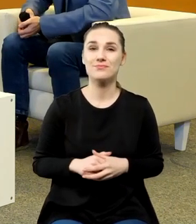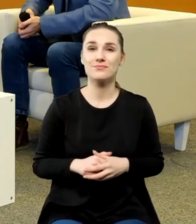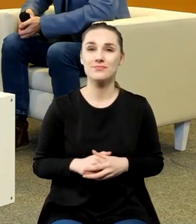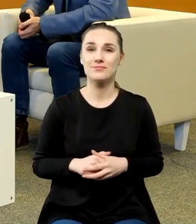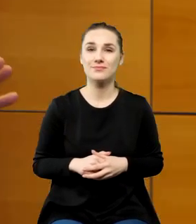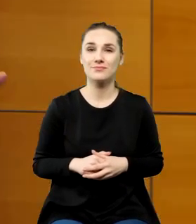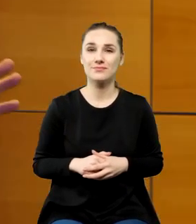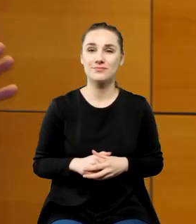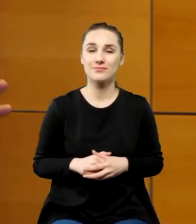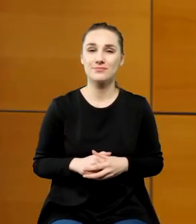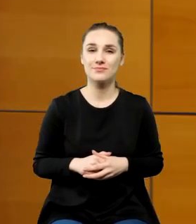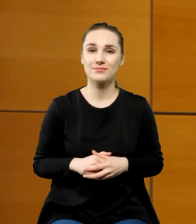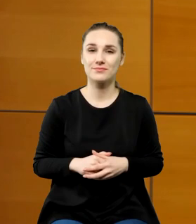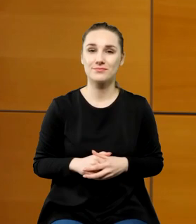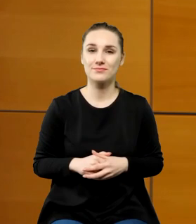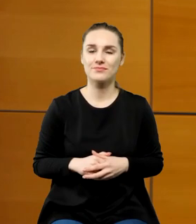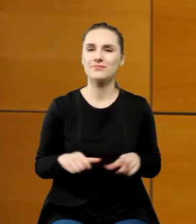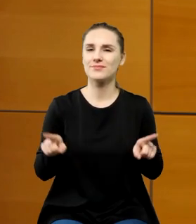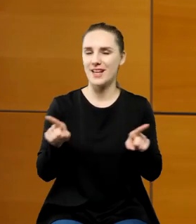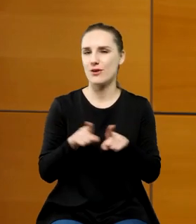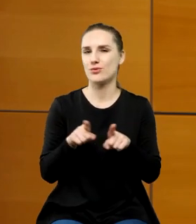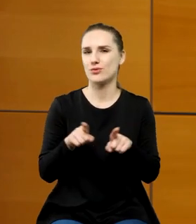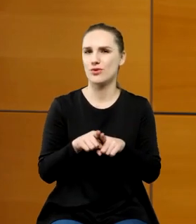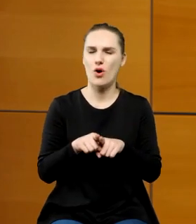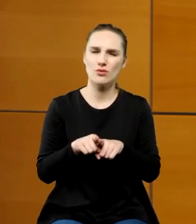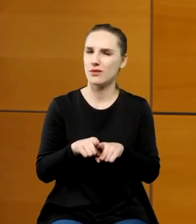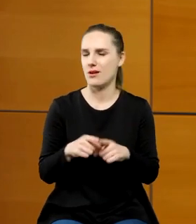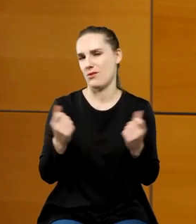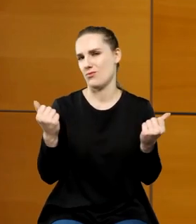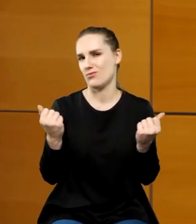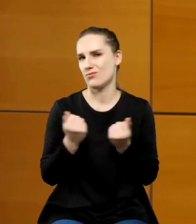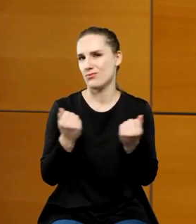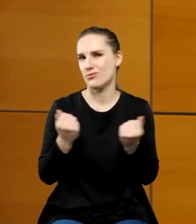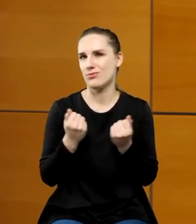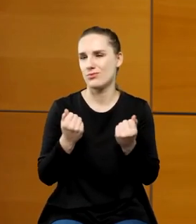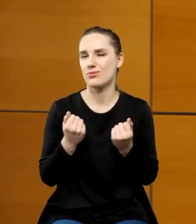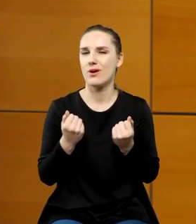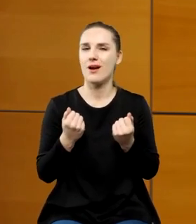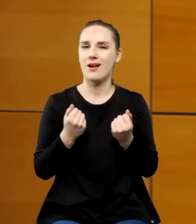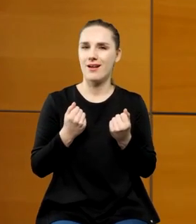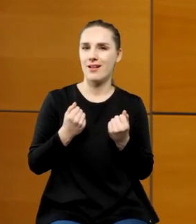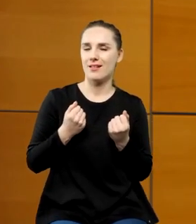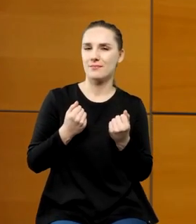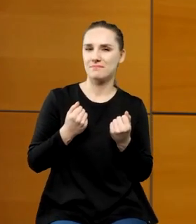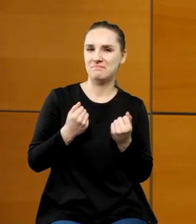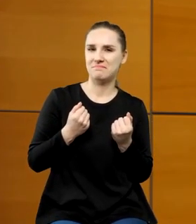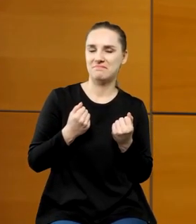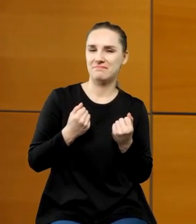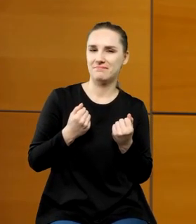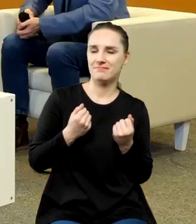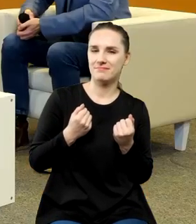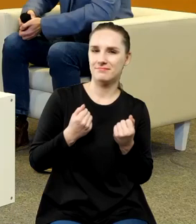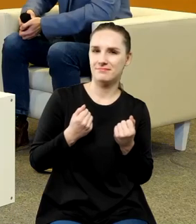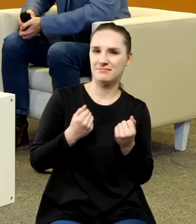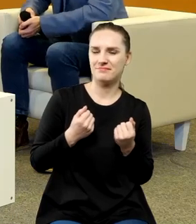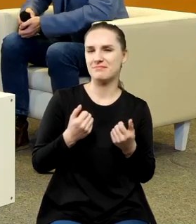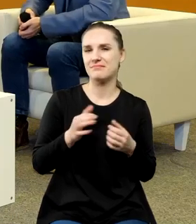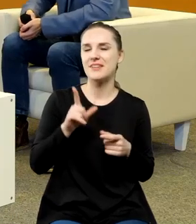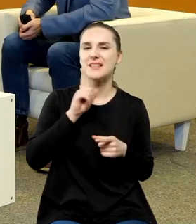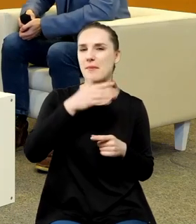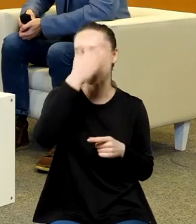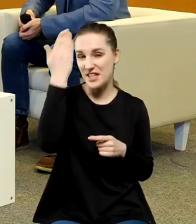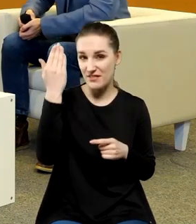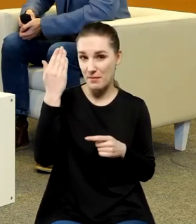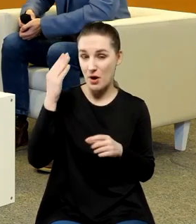który też bardzo sobie intensywnie jakby przyznaje się do chociaż nawet nie wiadomo czy Kopernik